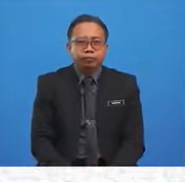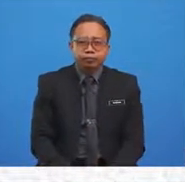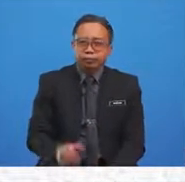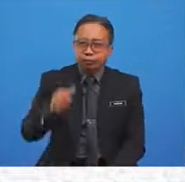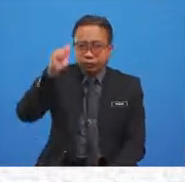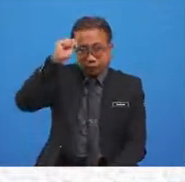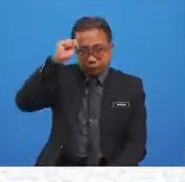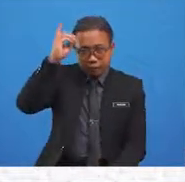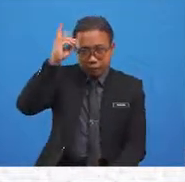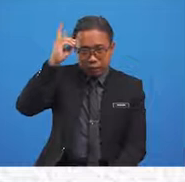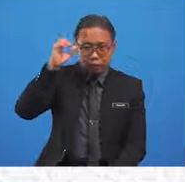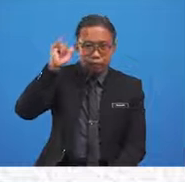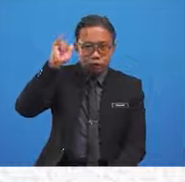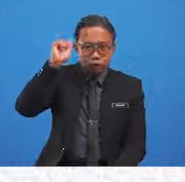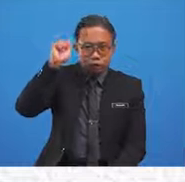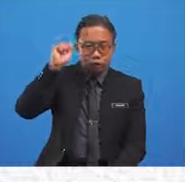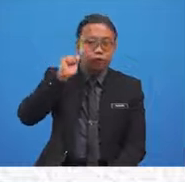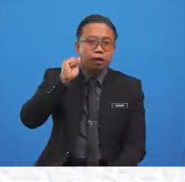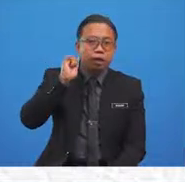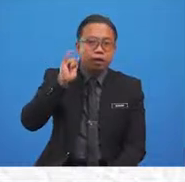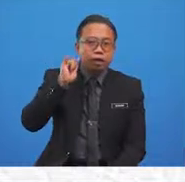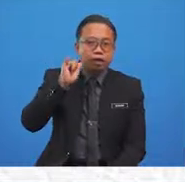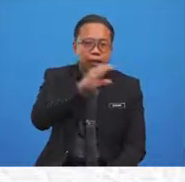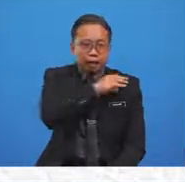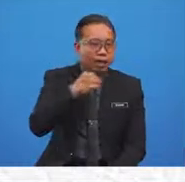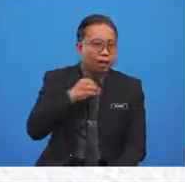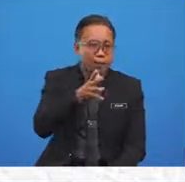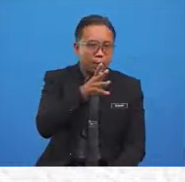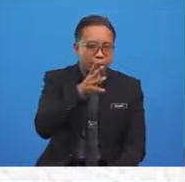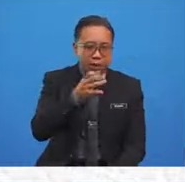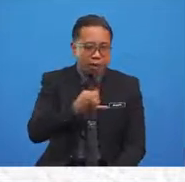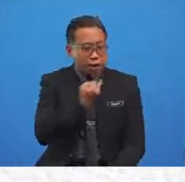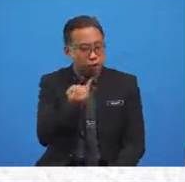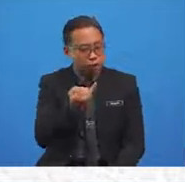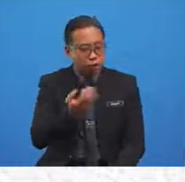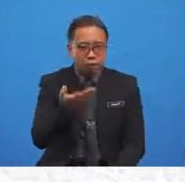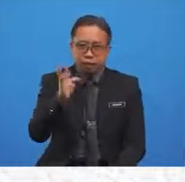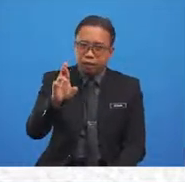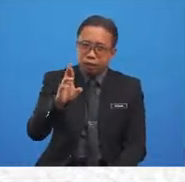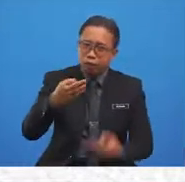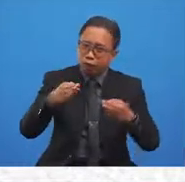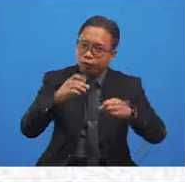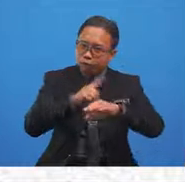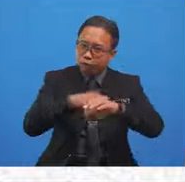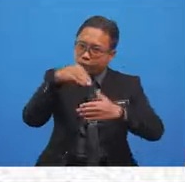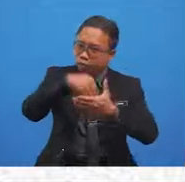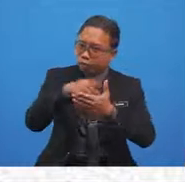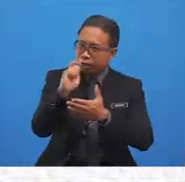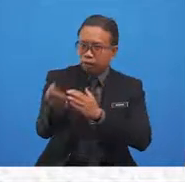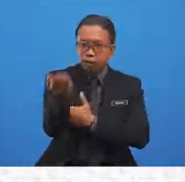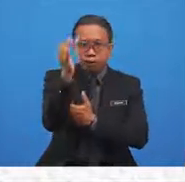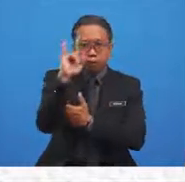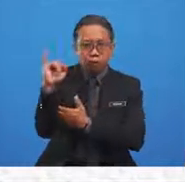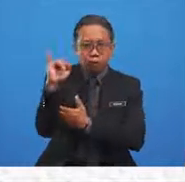Adam, Yusuf, Aliyah and Mama enjoy their free time in the morning doing